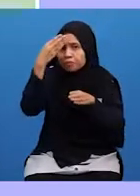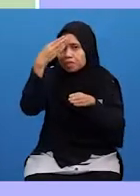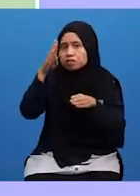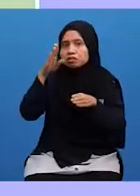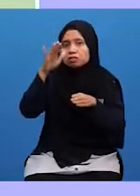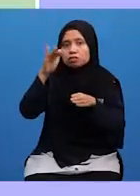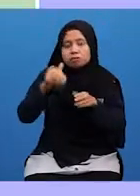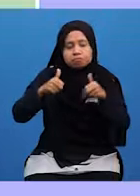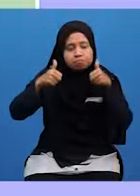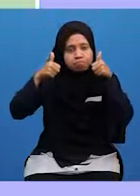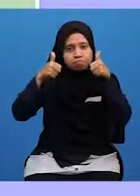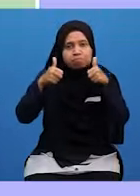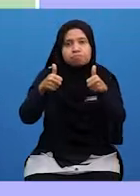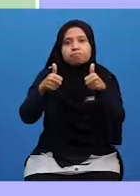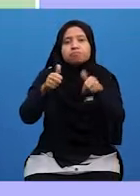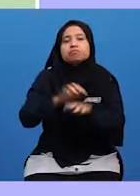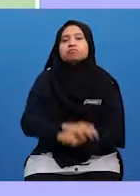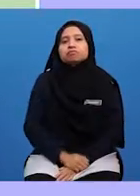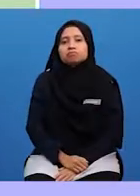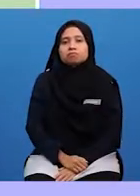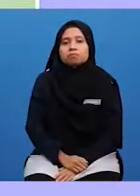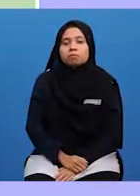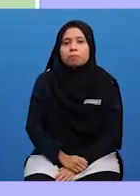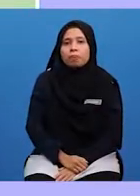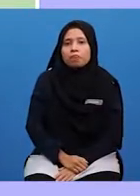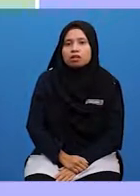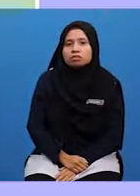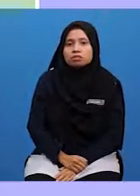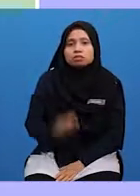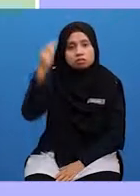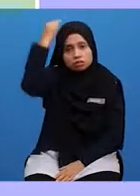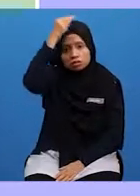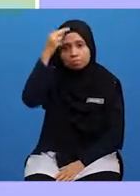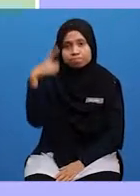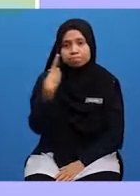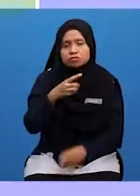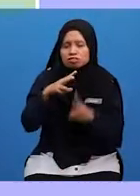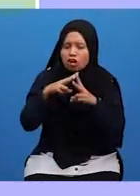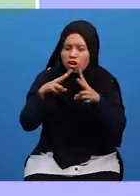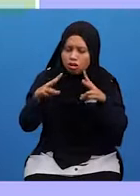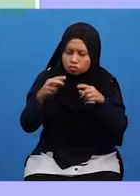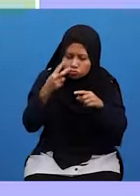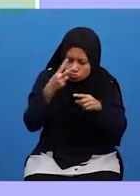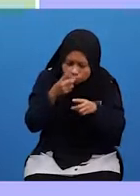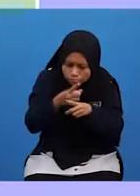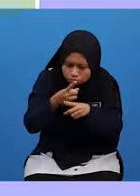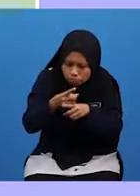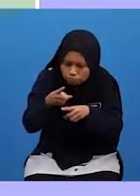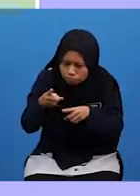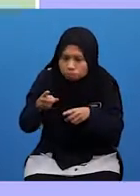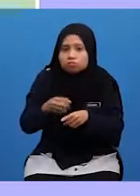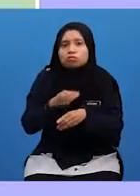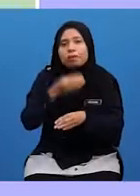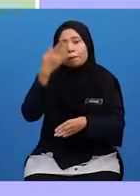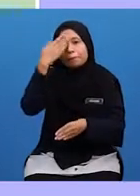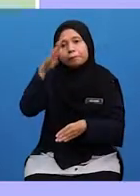kebijaksanaan yang luar biasa Nabi kita sangat teliti dan